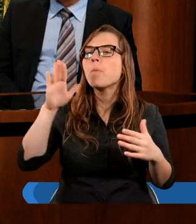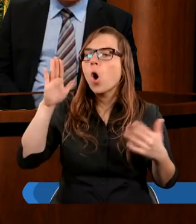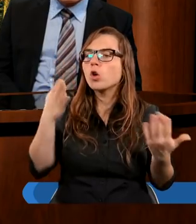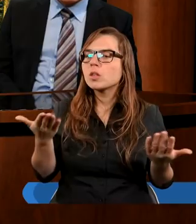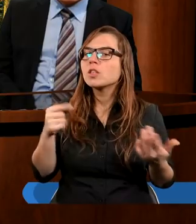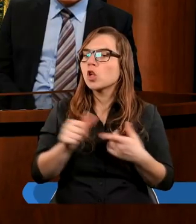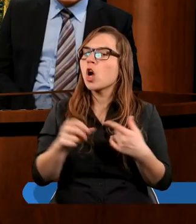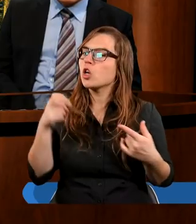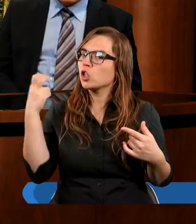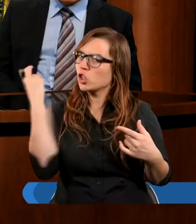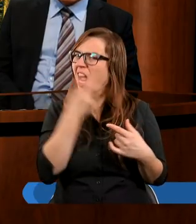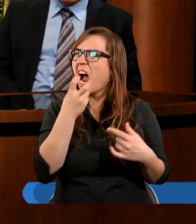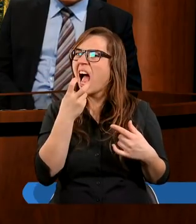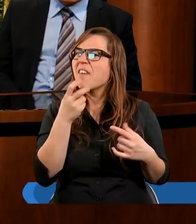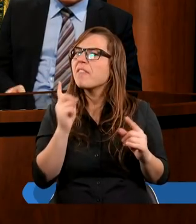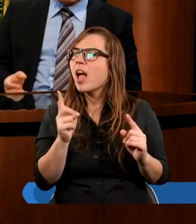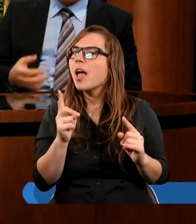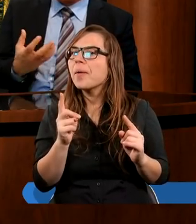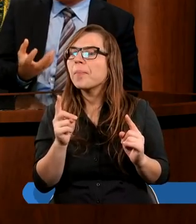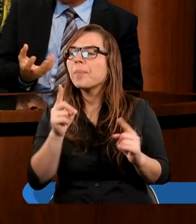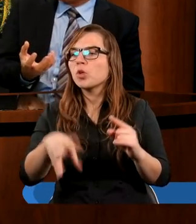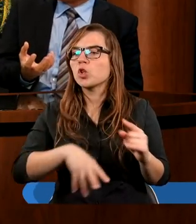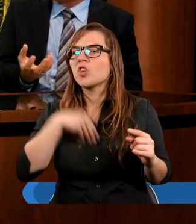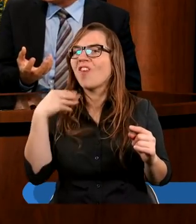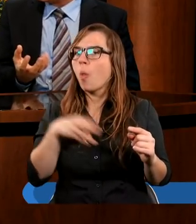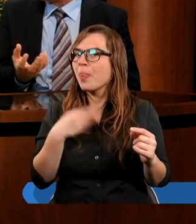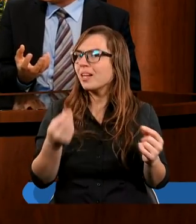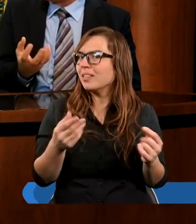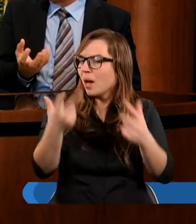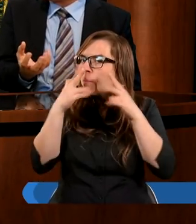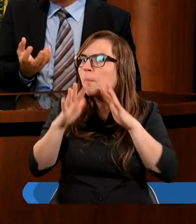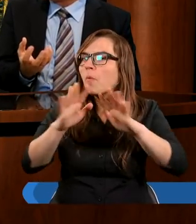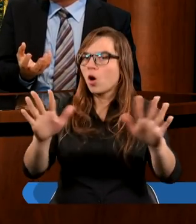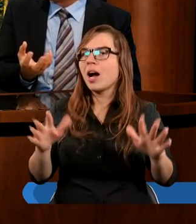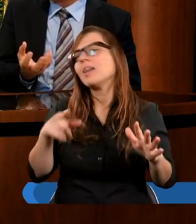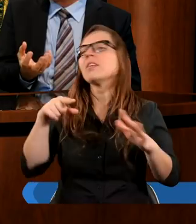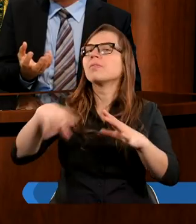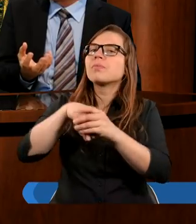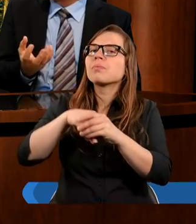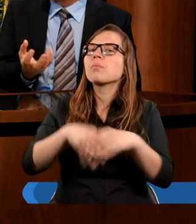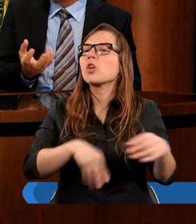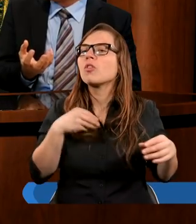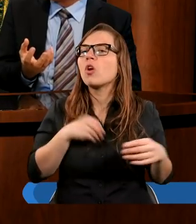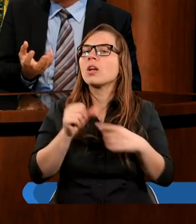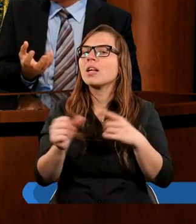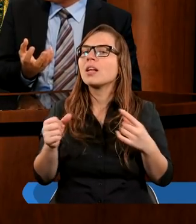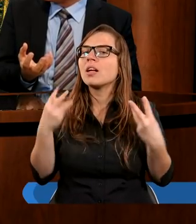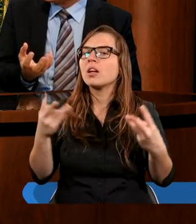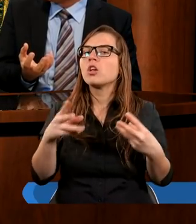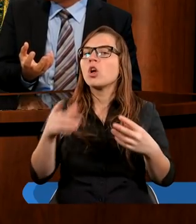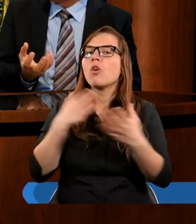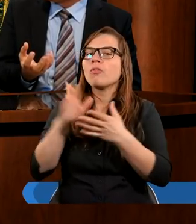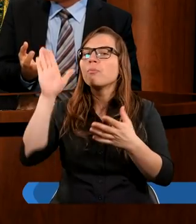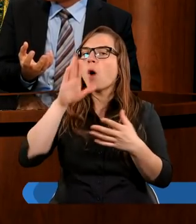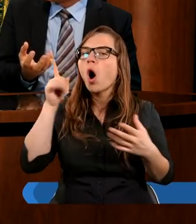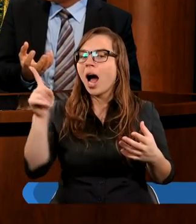I to jest ciekawe, dlatego że świątynia sama pokazuje, że najważniejsze, co jest świątyni, to jest po prostu obecność i obecność Boga.